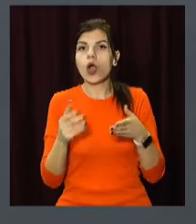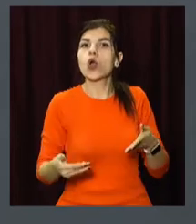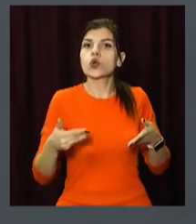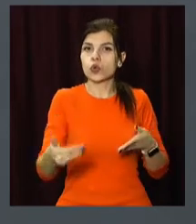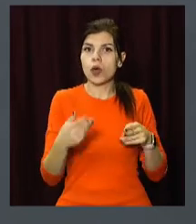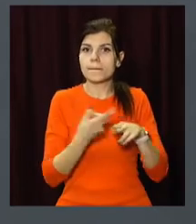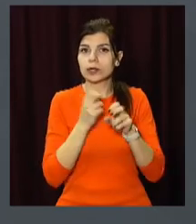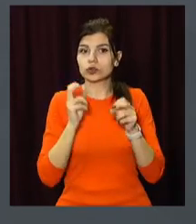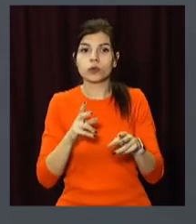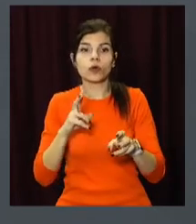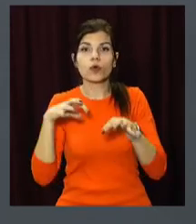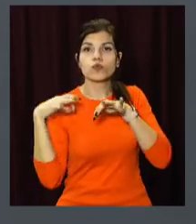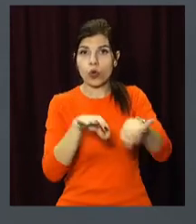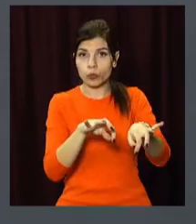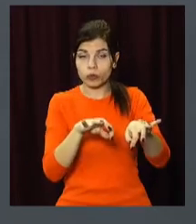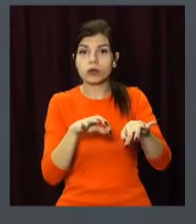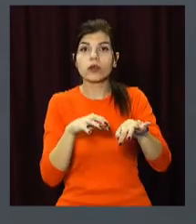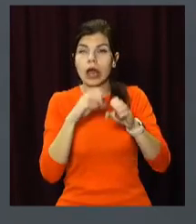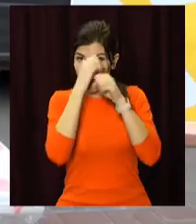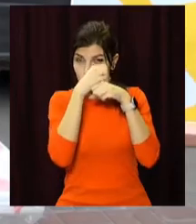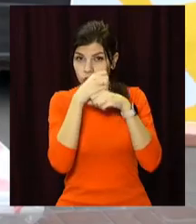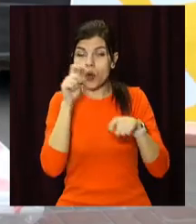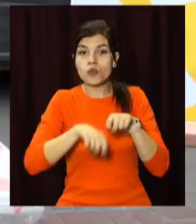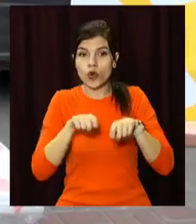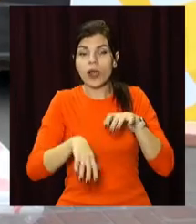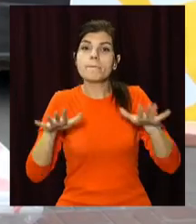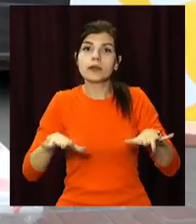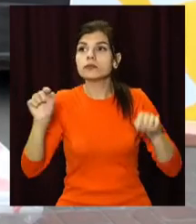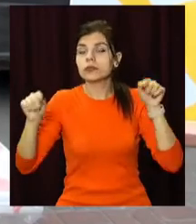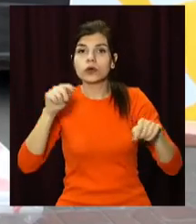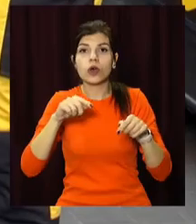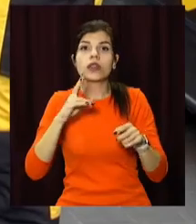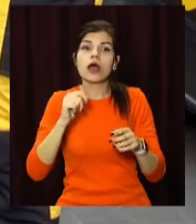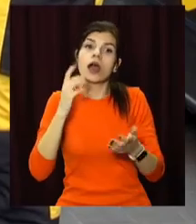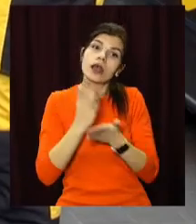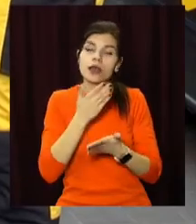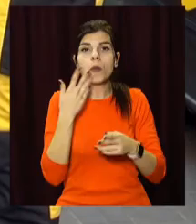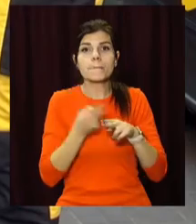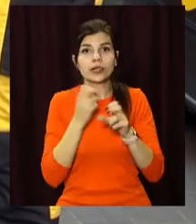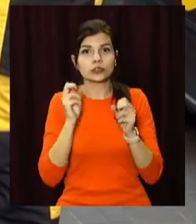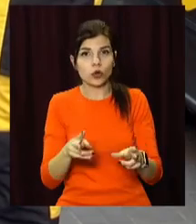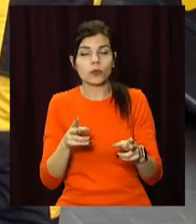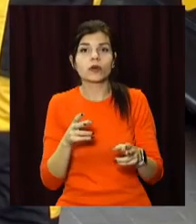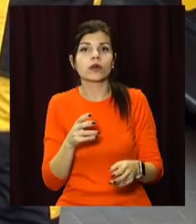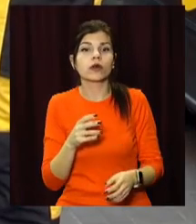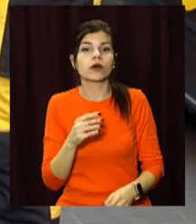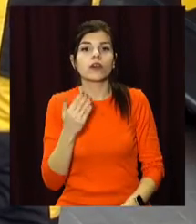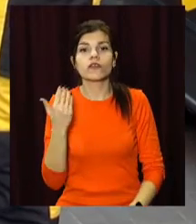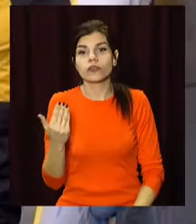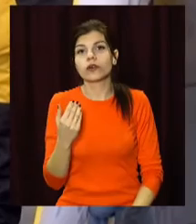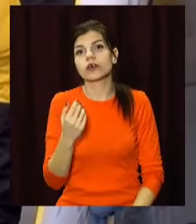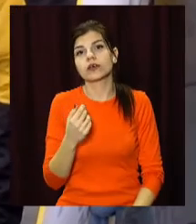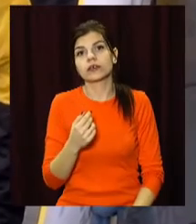безпеки». Мобільна радіологічна лабораторія вирішила перевіряти міста області на наявність небезпечних джерел іонізуючого